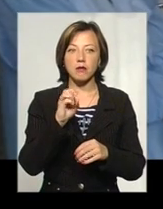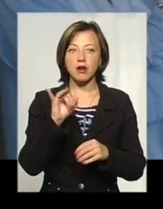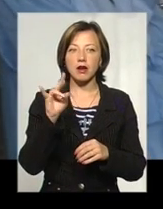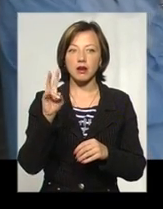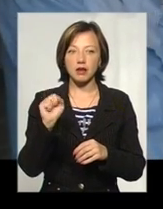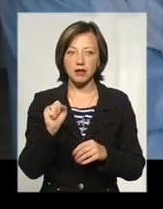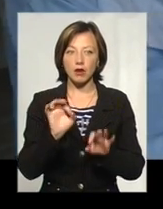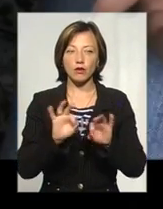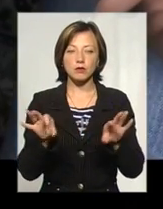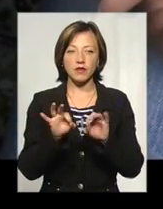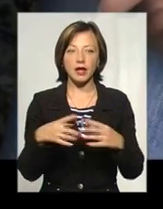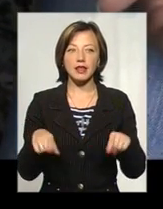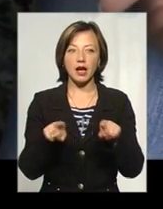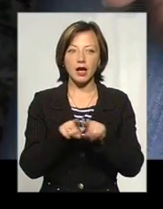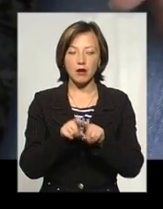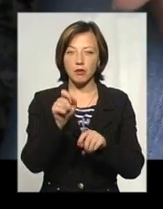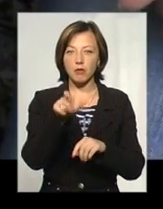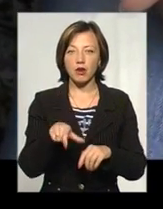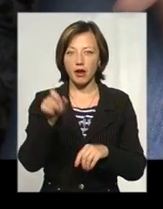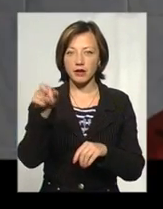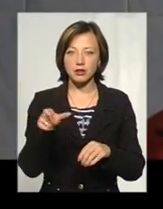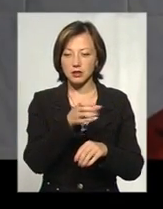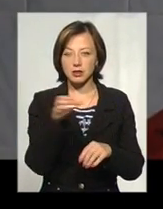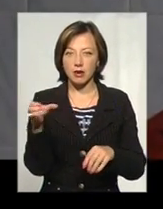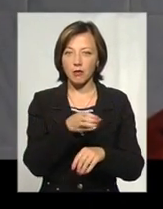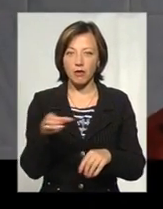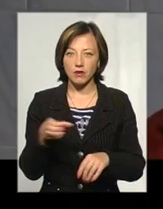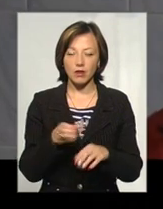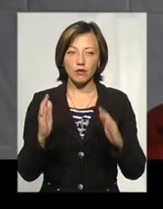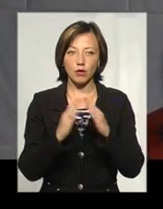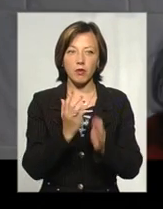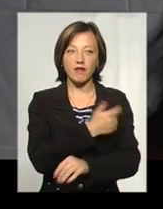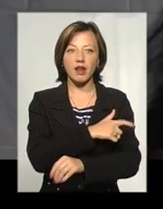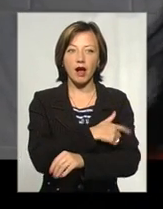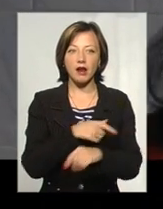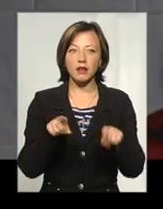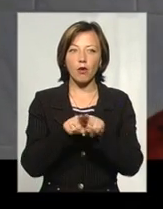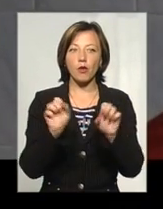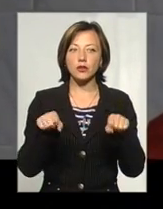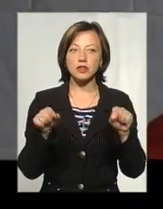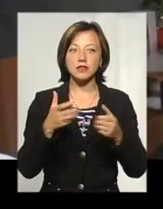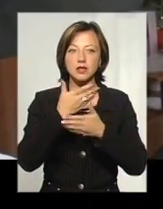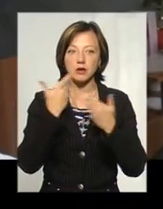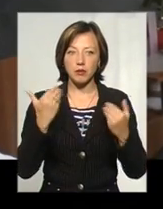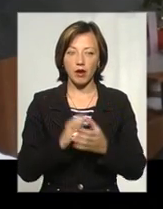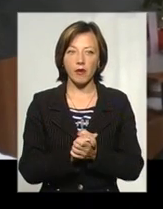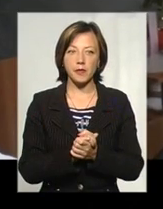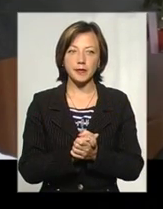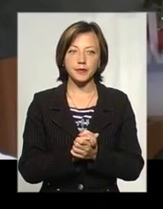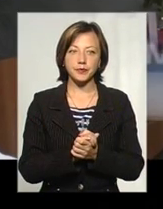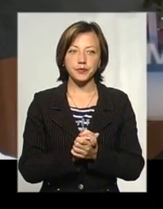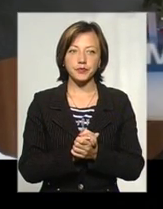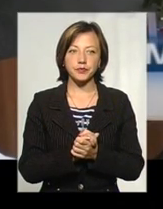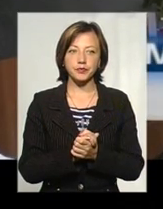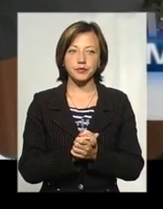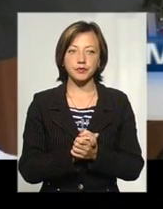-Голивата розповідає, такими пляшечками заповнила морозилку вдома. В лікарні ж такої можливості немає. Щоб зберігти при